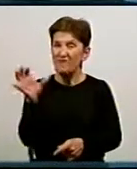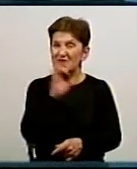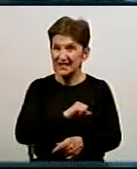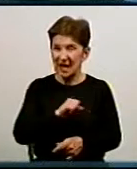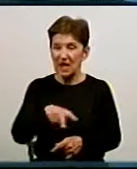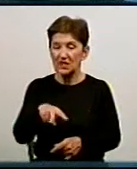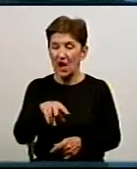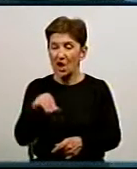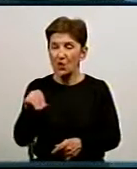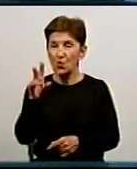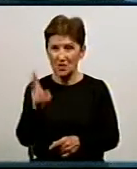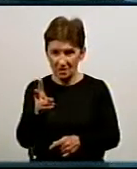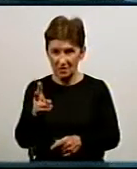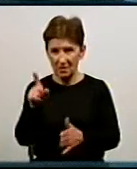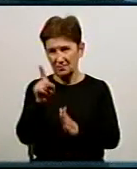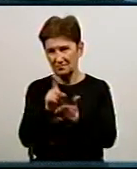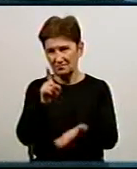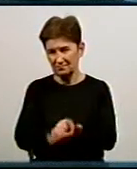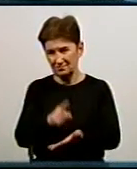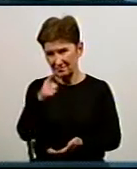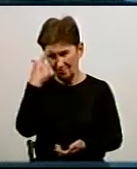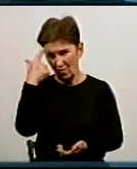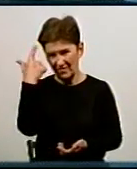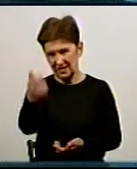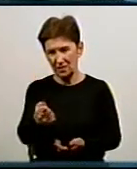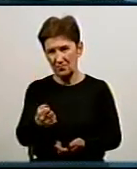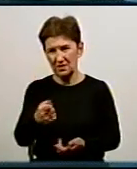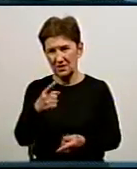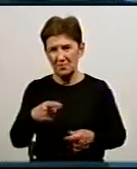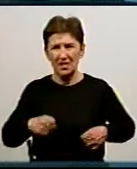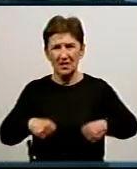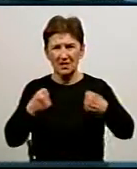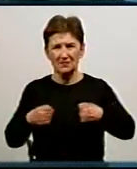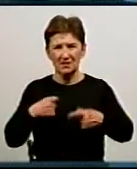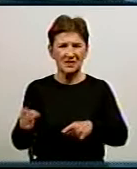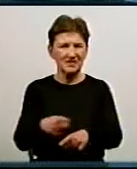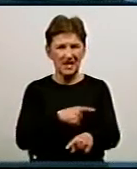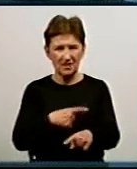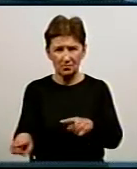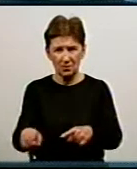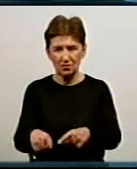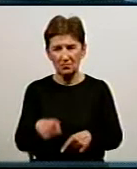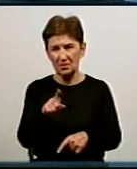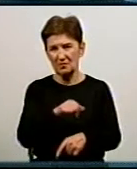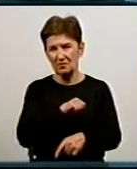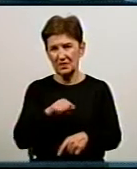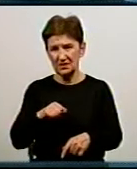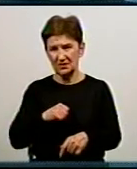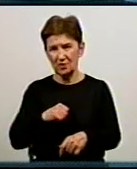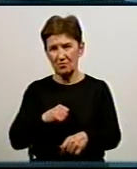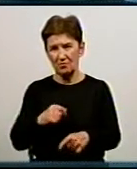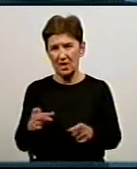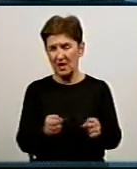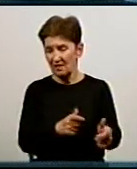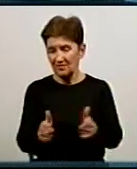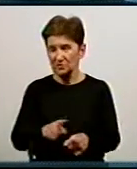теж треба повідомляти нашого диспетчера. Ми люки стараємося накривати терміново. Ми зараз самі виготовляємо бетонні люки, щоб це